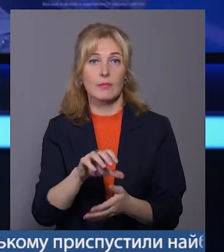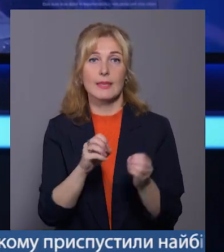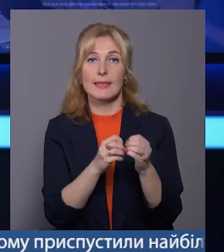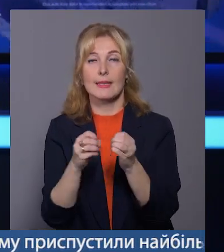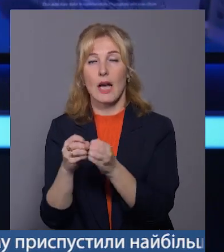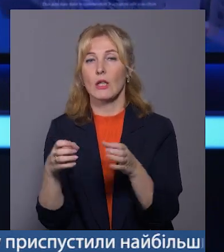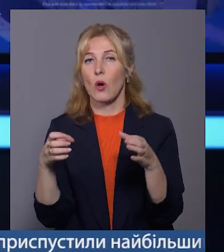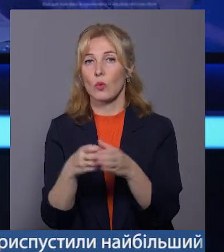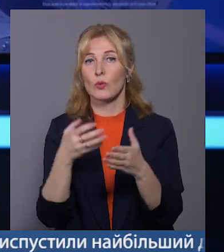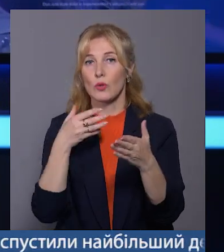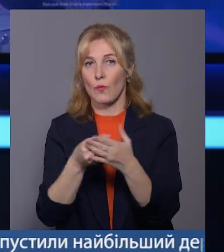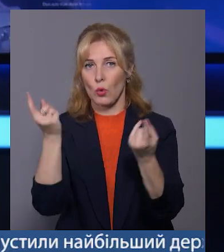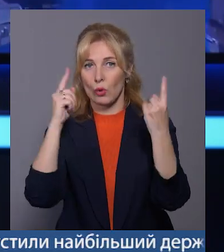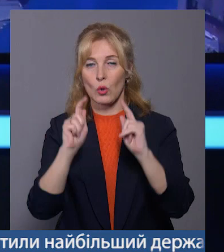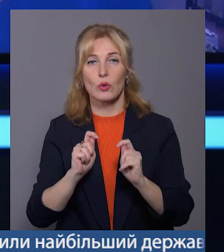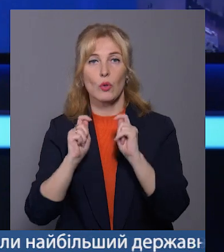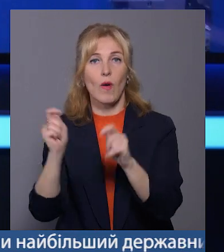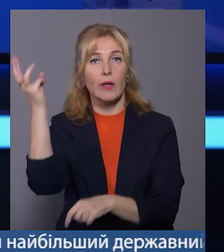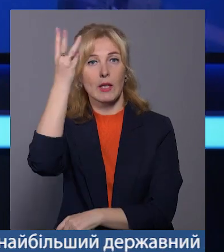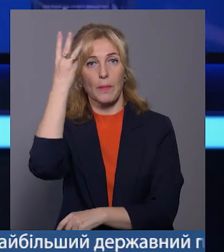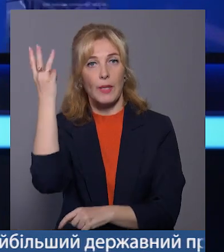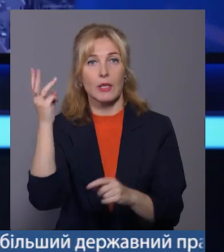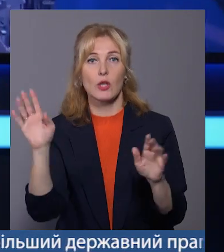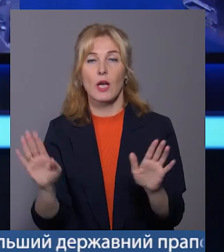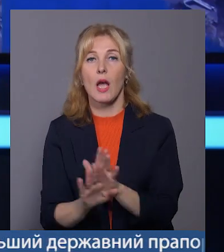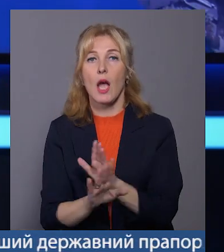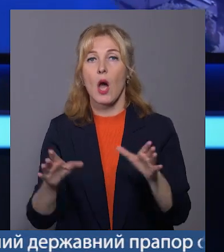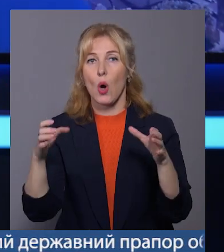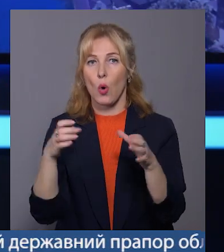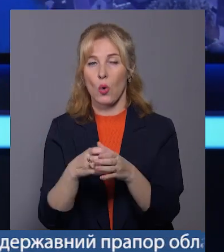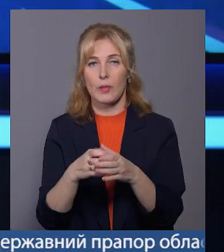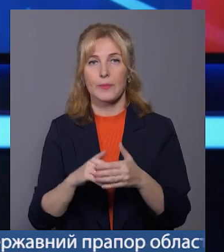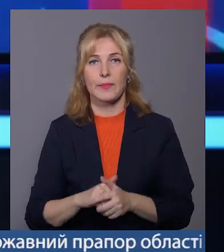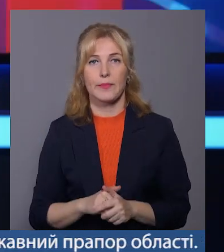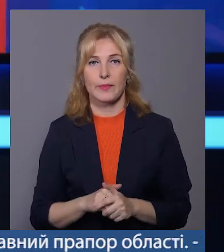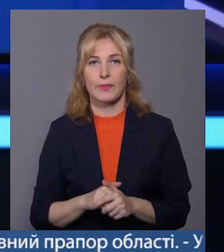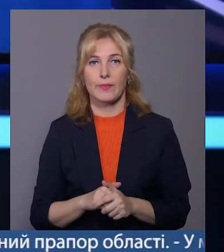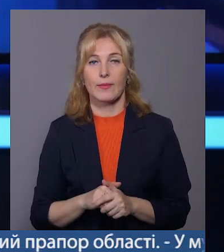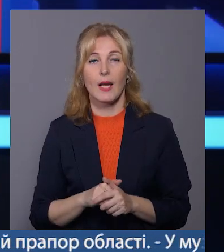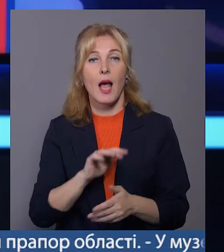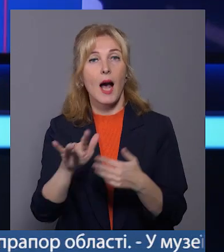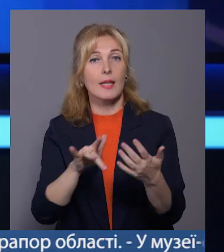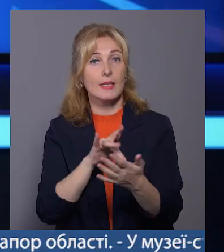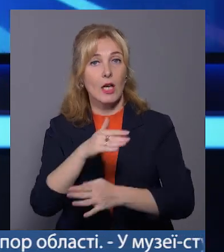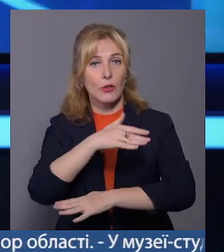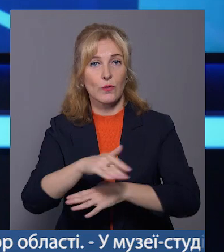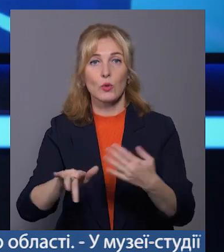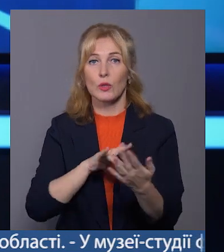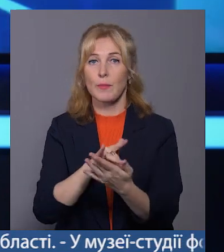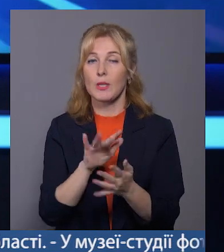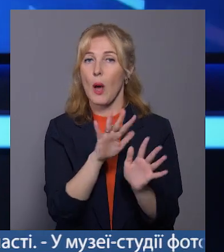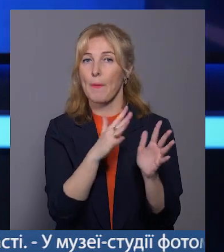колективів. Свою творчість дарував і Хмельницький академічний муніципальний камерний хор. А центральною вулицею міста